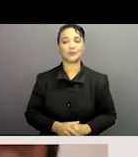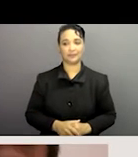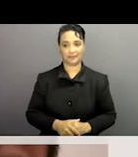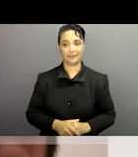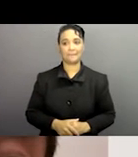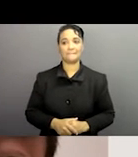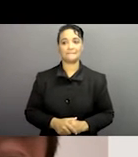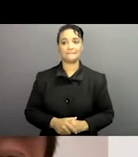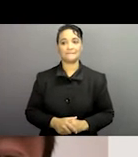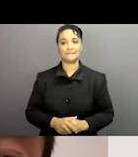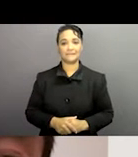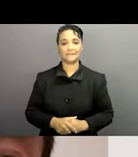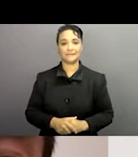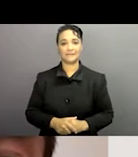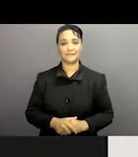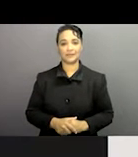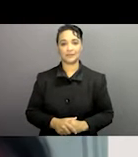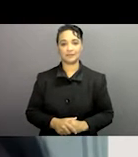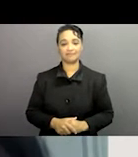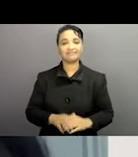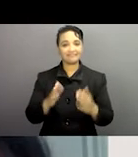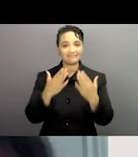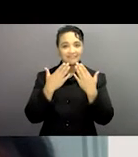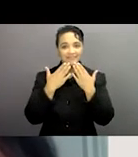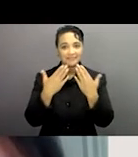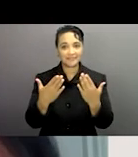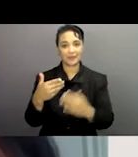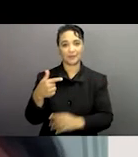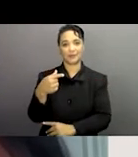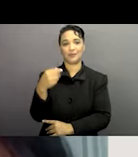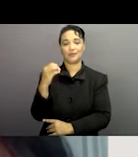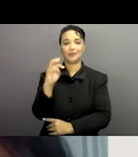sur l'esclavage moderne. Vous avez la parole. Merci beaucoup.